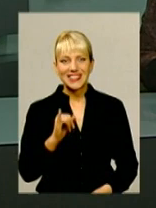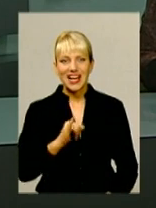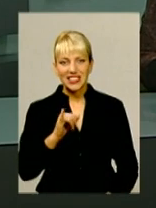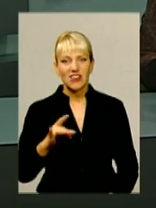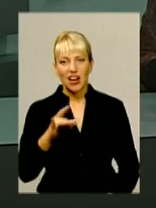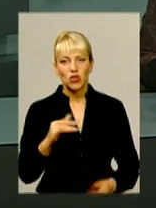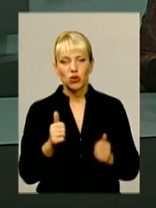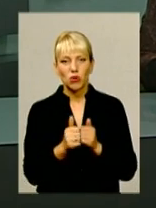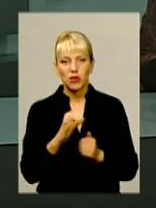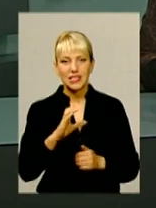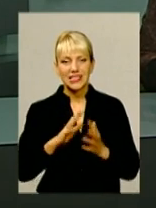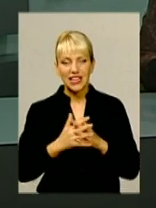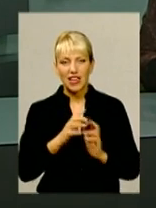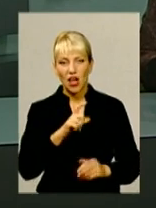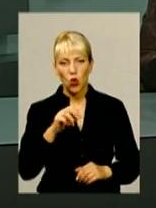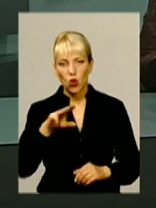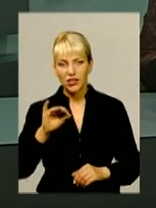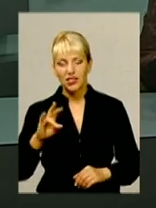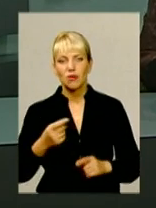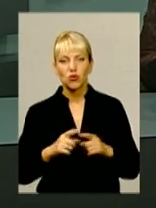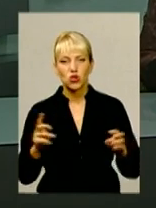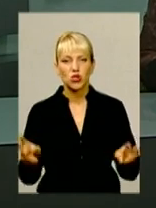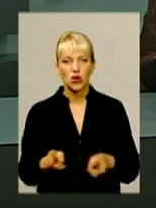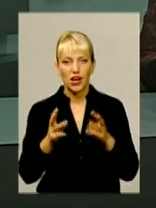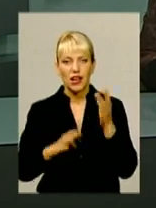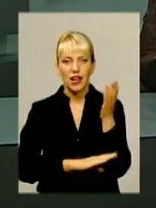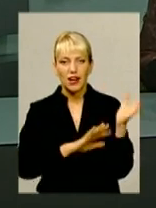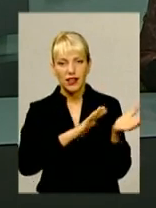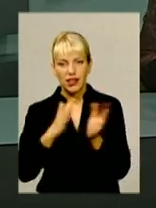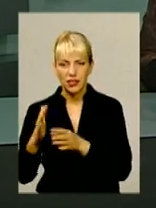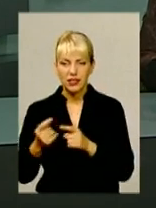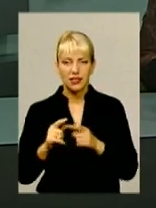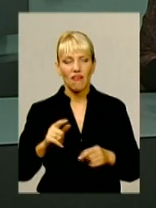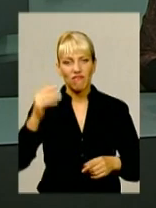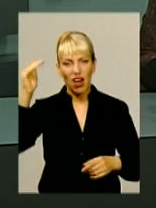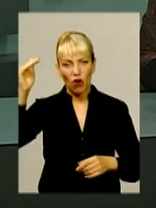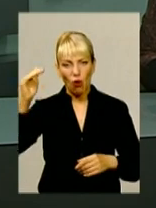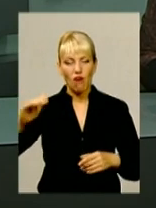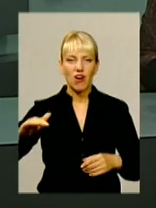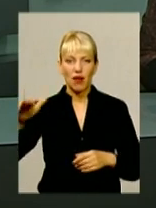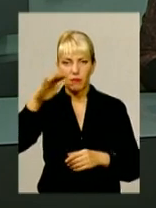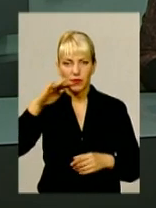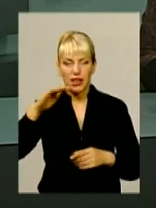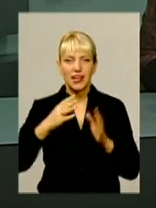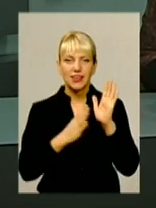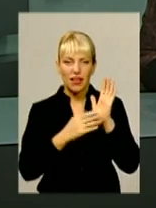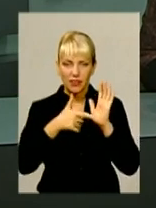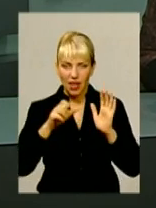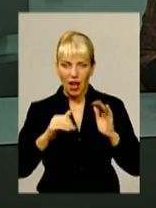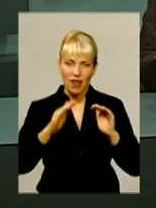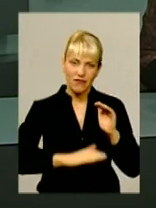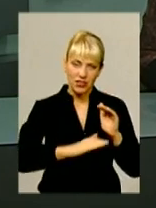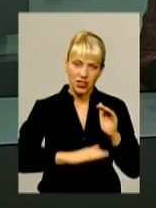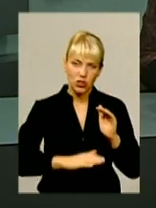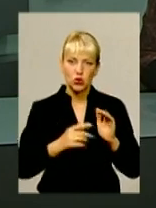Поблизу села Хотень другий зайнявся ліс. Вогнеборцям довелося боротися з верховою пожежею на 9 гектарах та низовою на 37